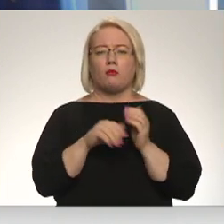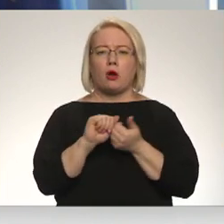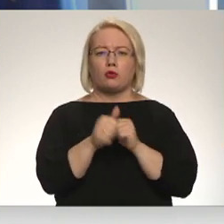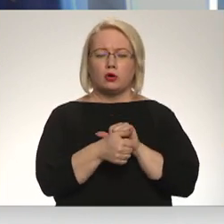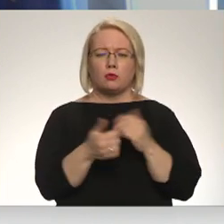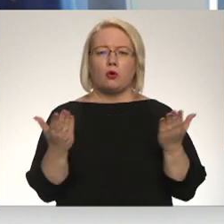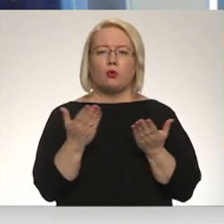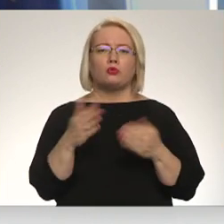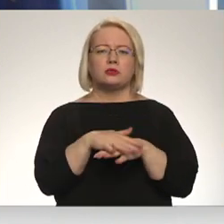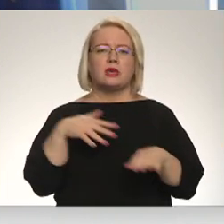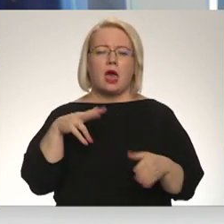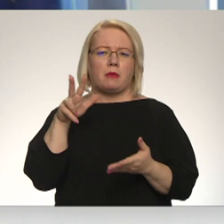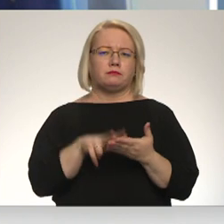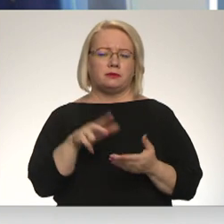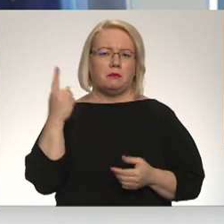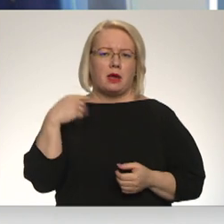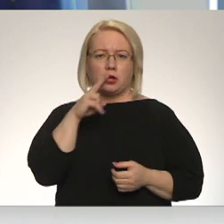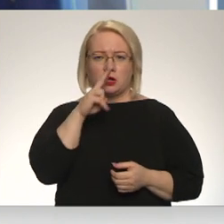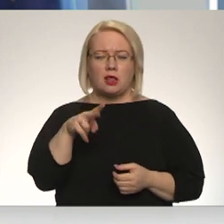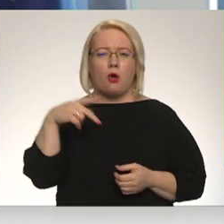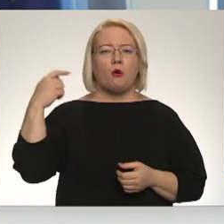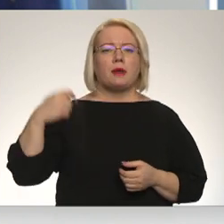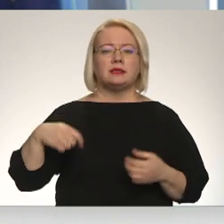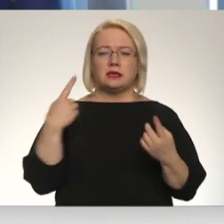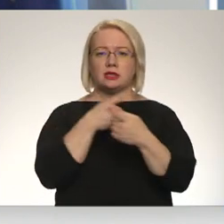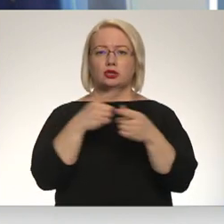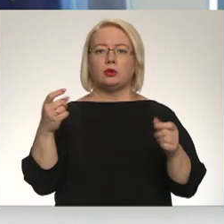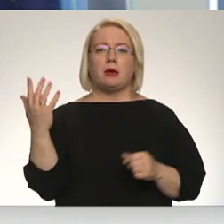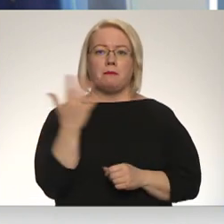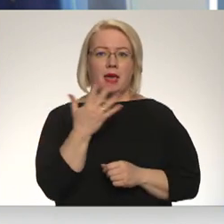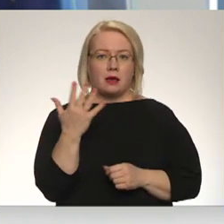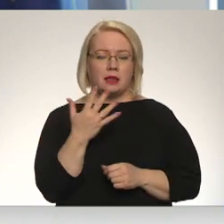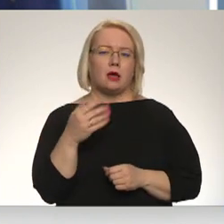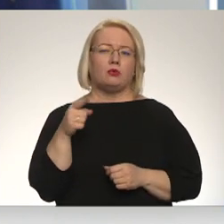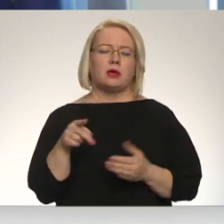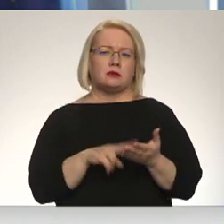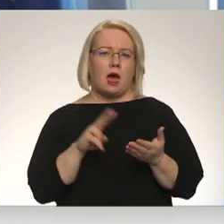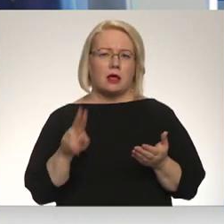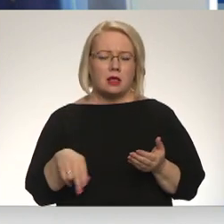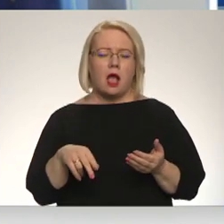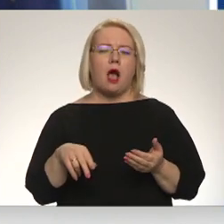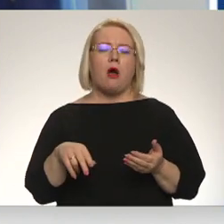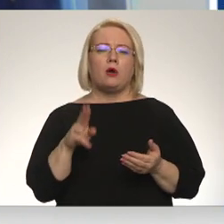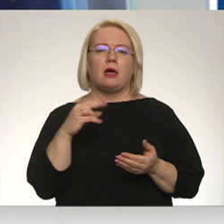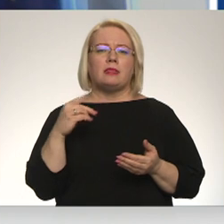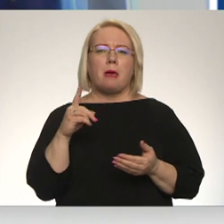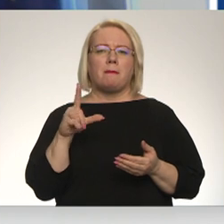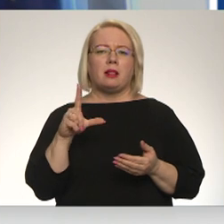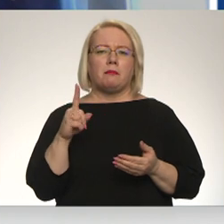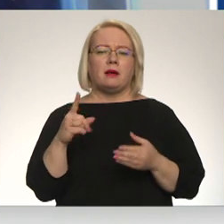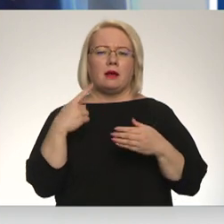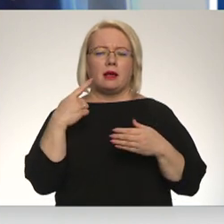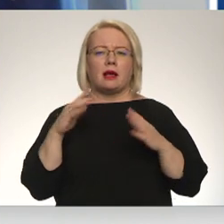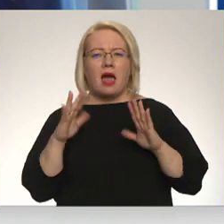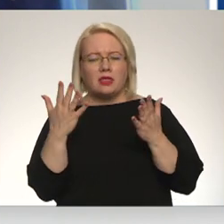pieņēma pagājuši nedēļi un rezidents izsildināja piekdienu, kas ļauj nepilpē gadījumā, ja ir